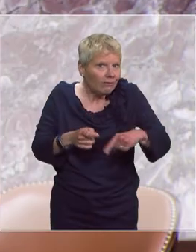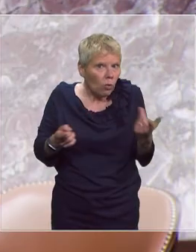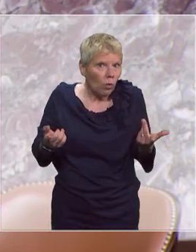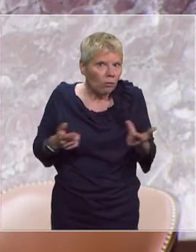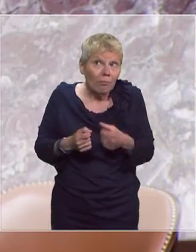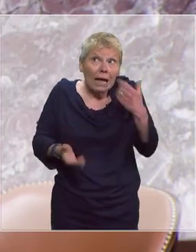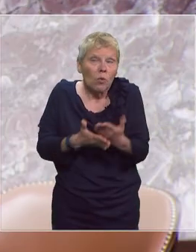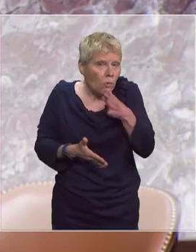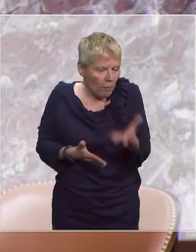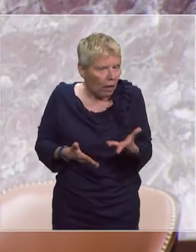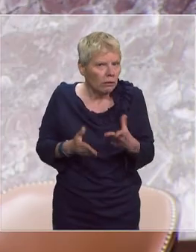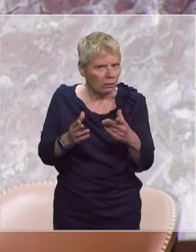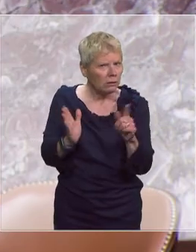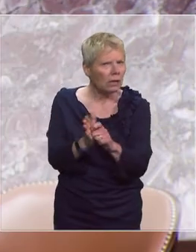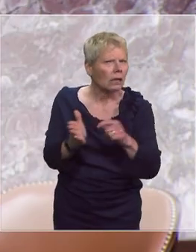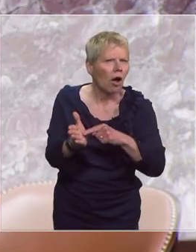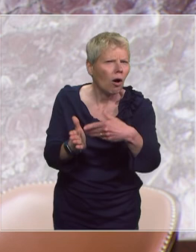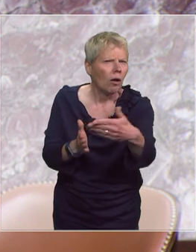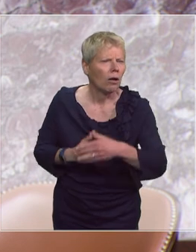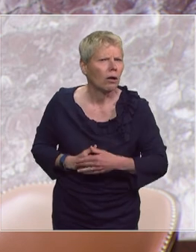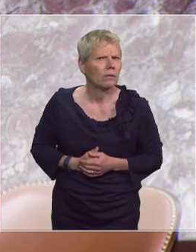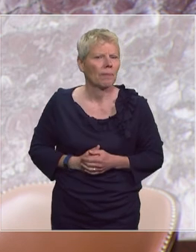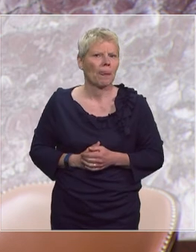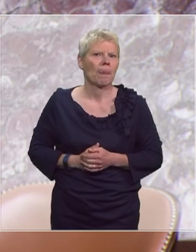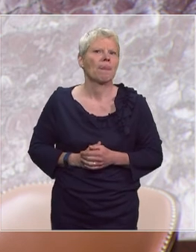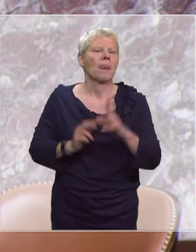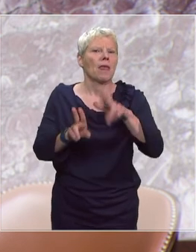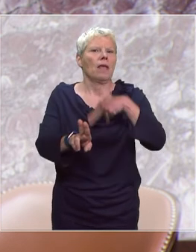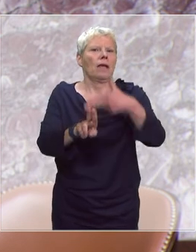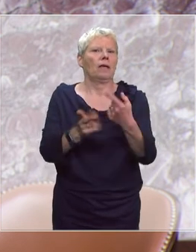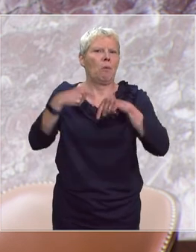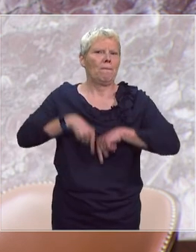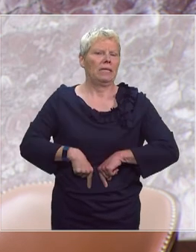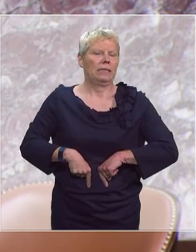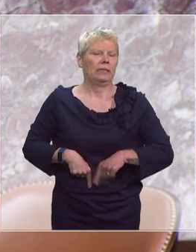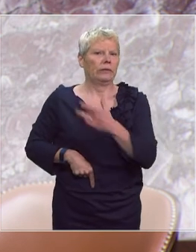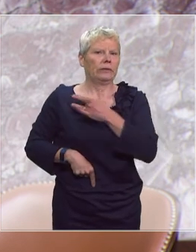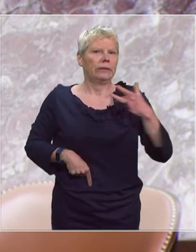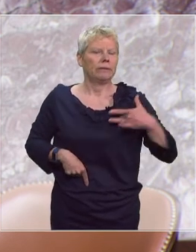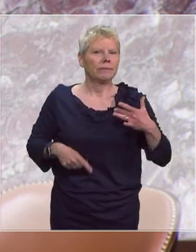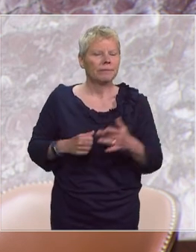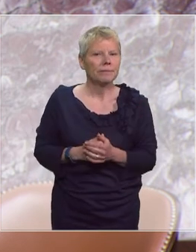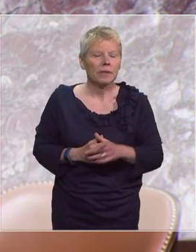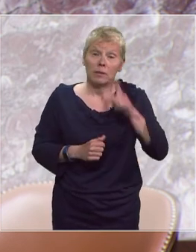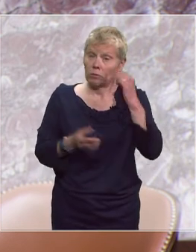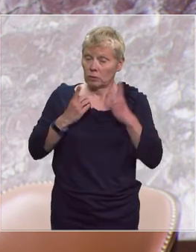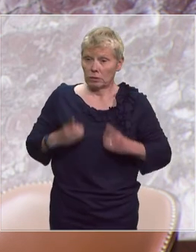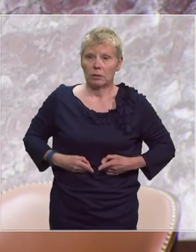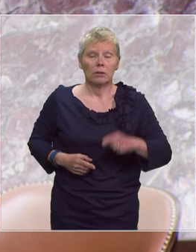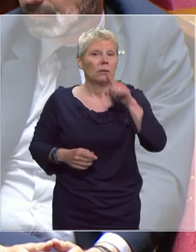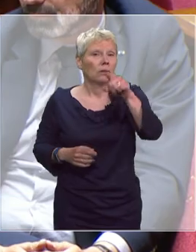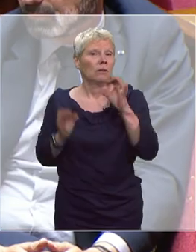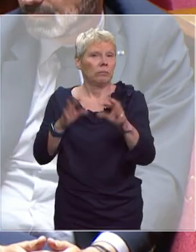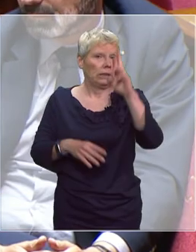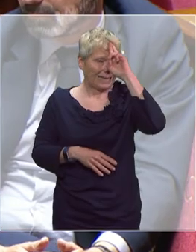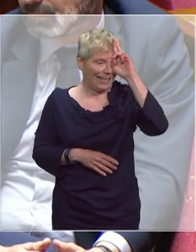Merci, Monsieur le député. La parole est à Monsieur Olivier Véran, ministre des Solidarités et de la Santé. Monsieur le député, Paul Molac, vous